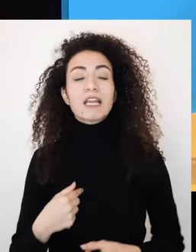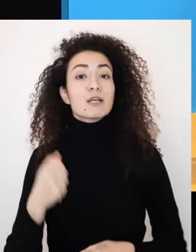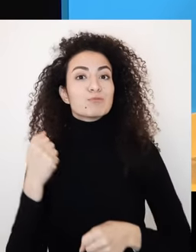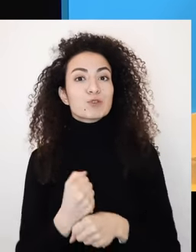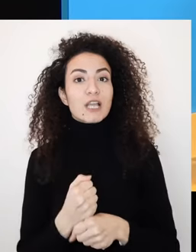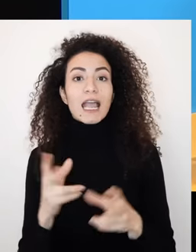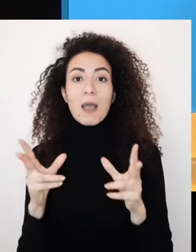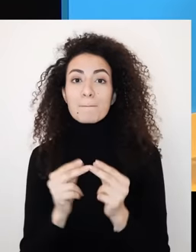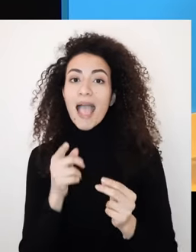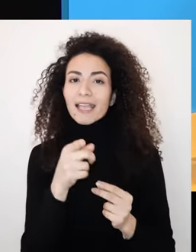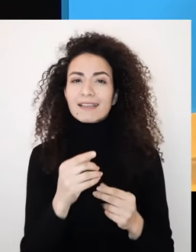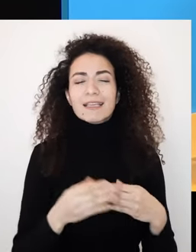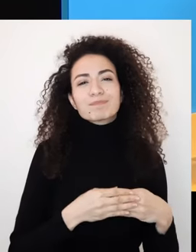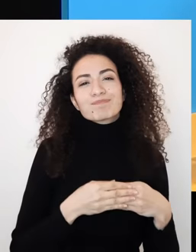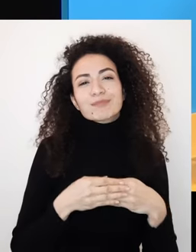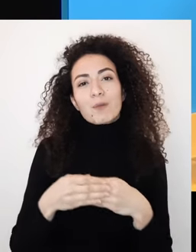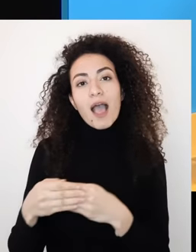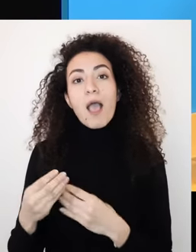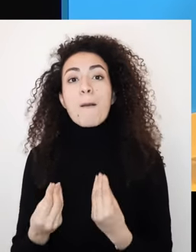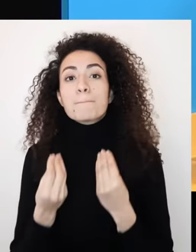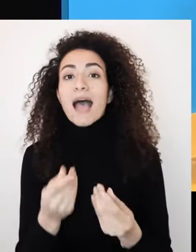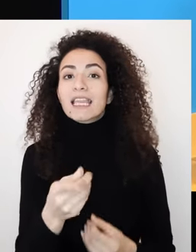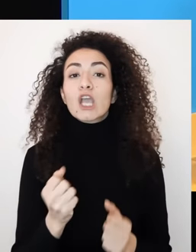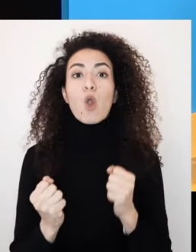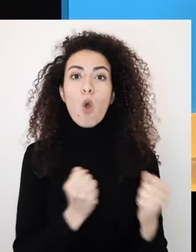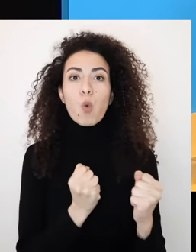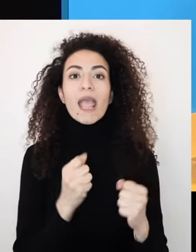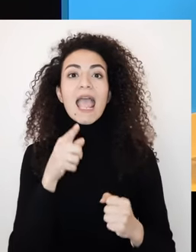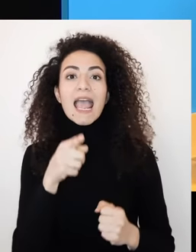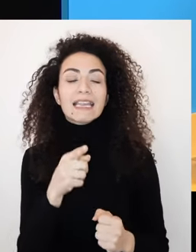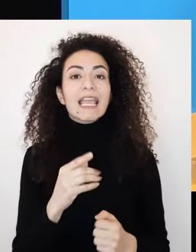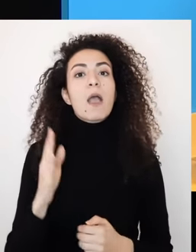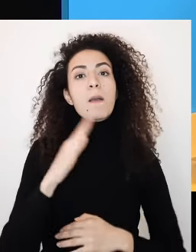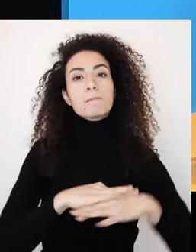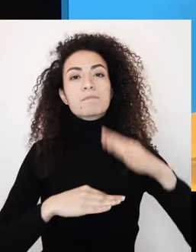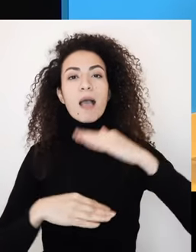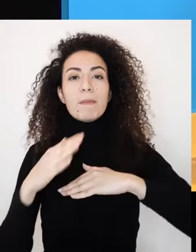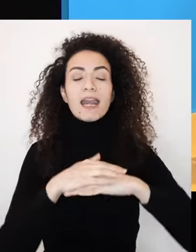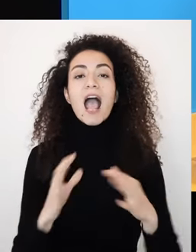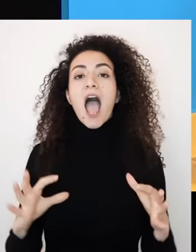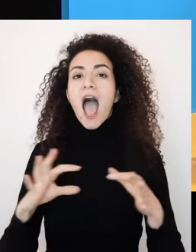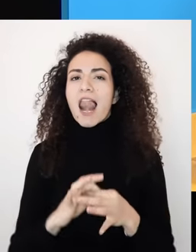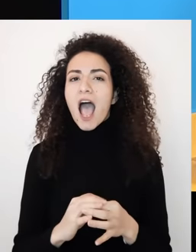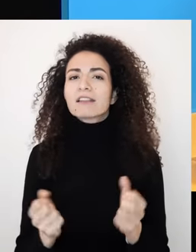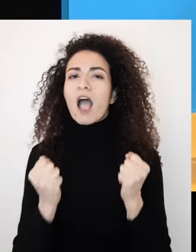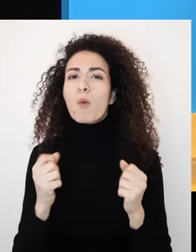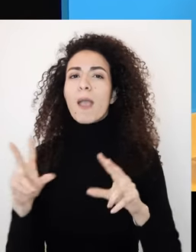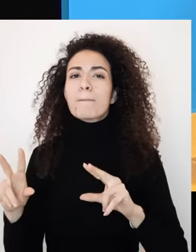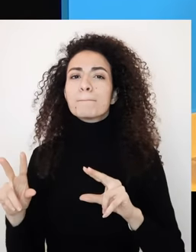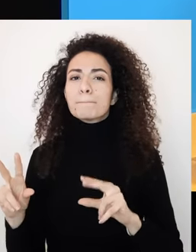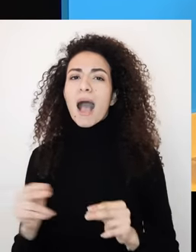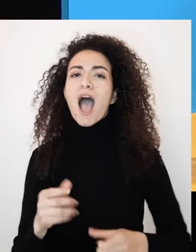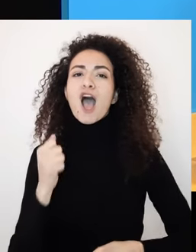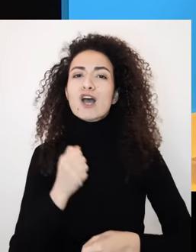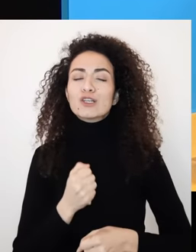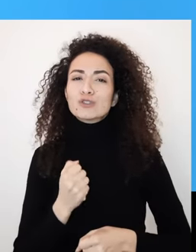نفسك كفرد أولا لإخراج أفضل ما عندك وللوصول نحو تأسيس وبناء روابط مهمة وفعالة مع